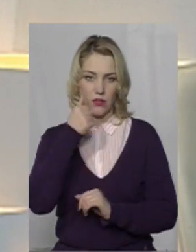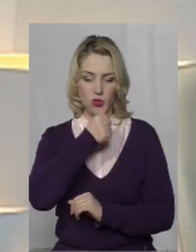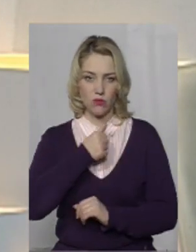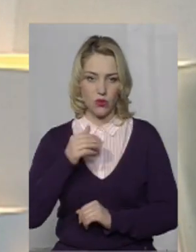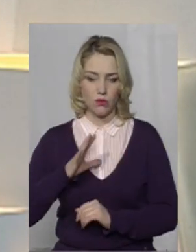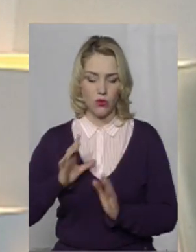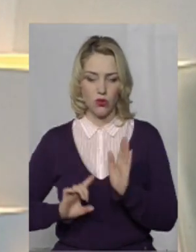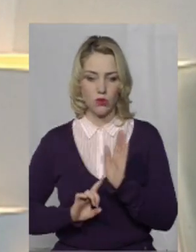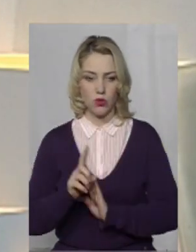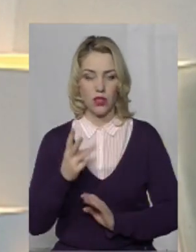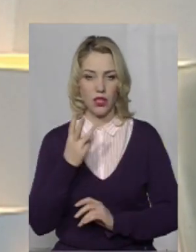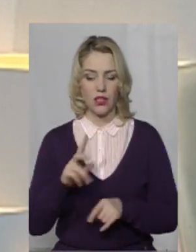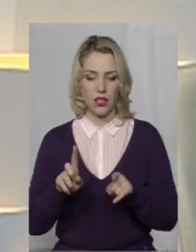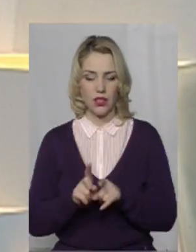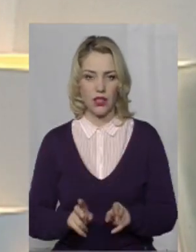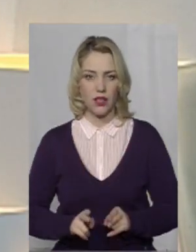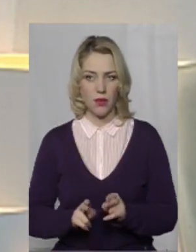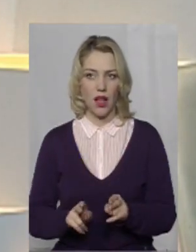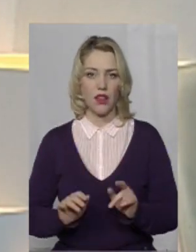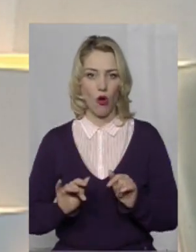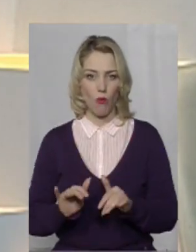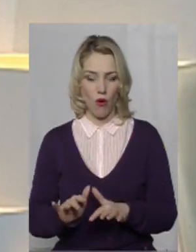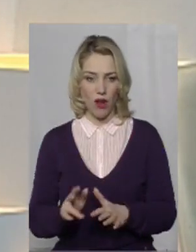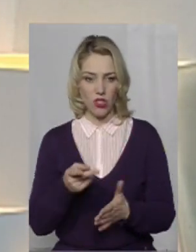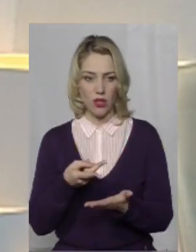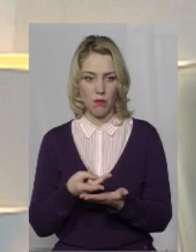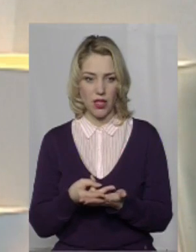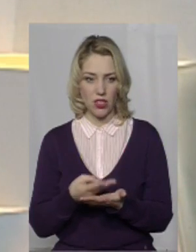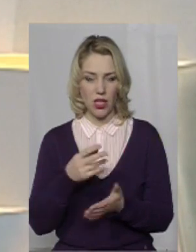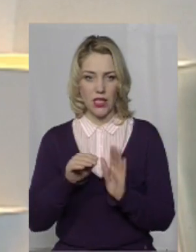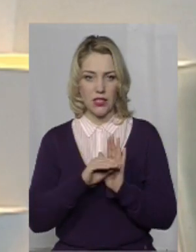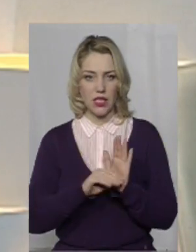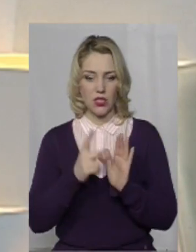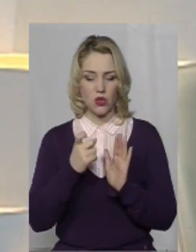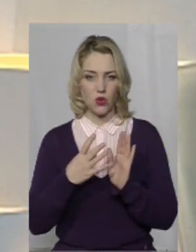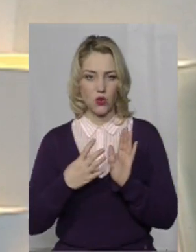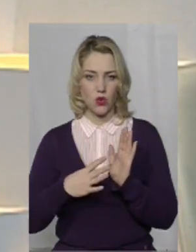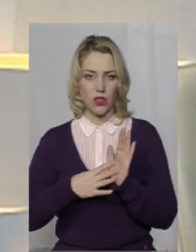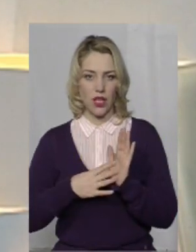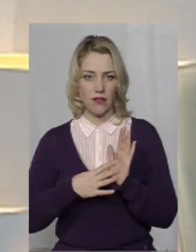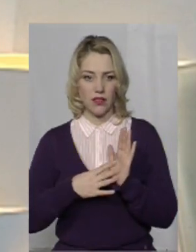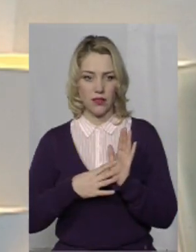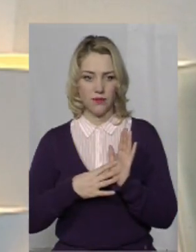було розпочато три таких кримінальних провадження, передбачених статтею 149.